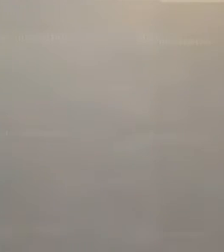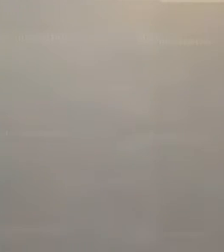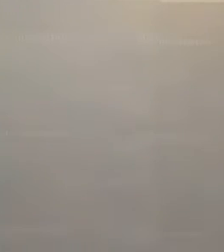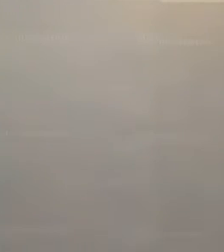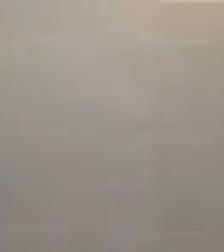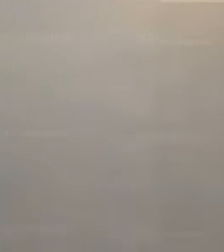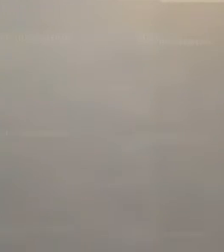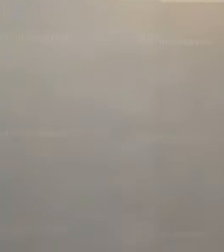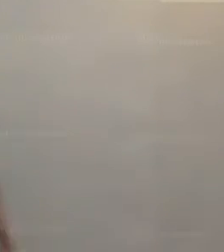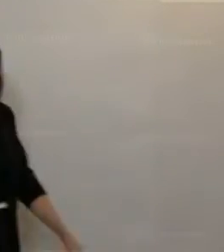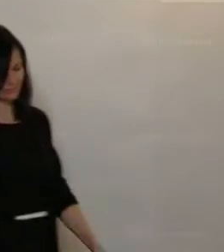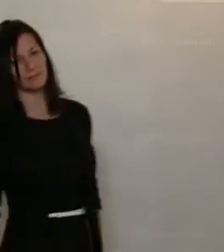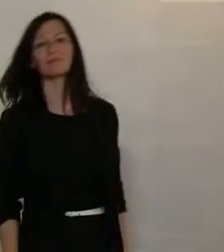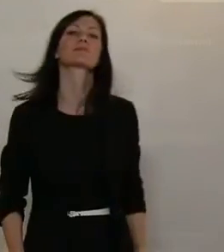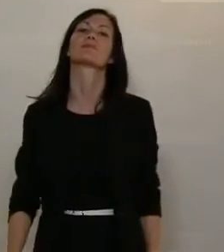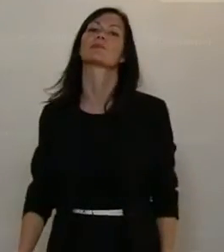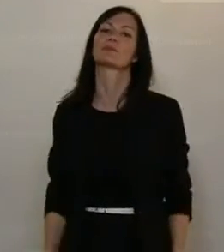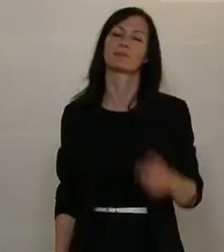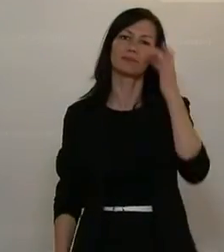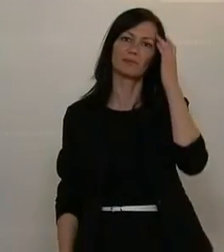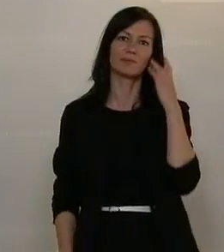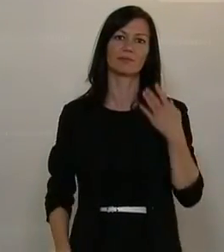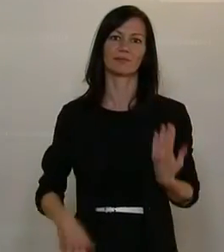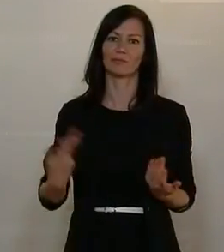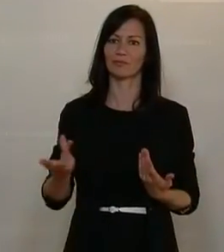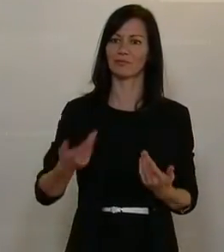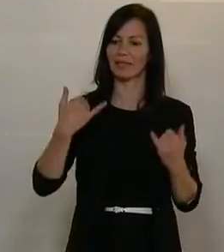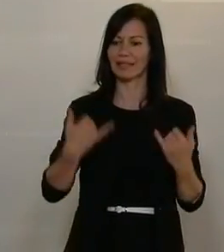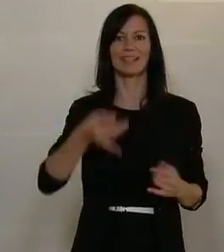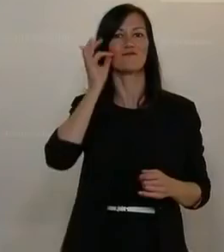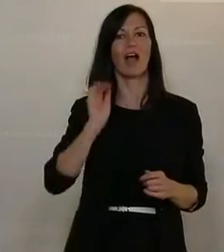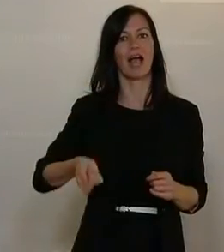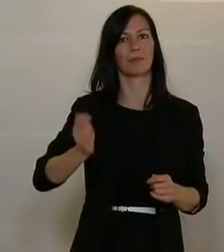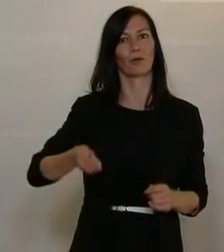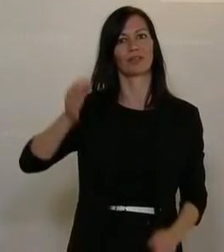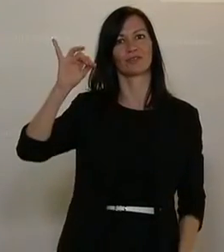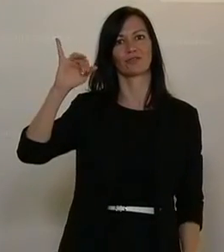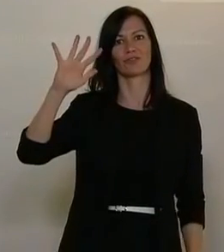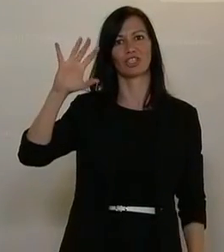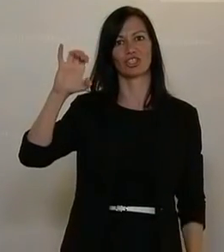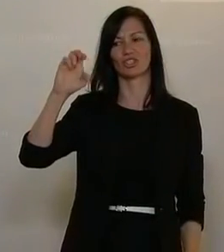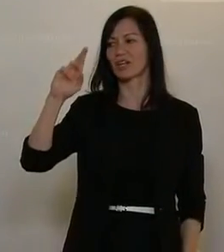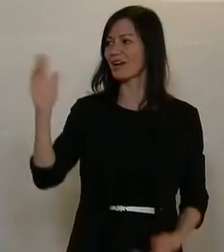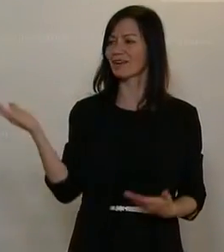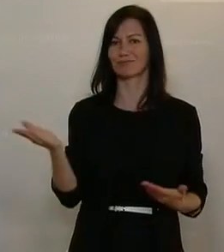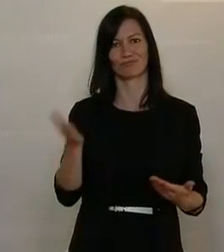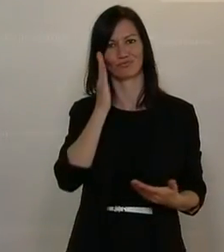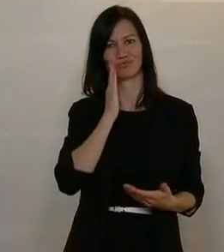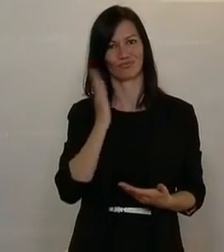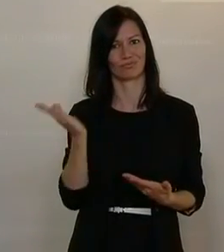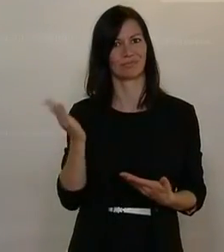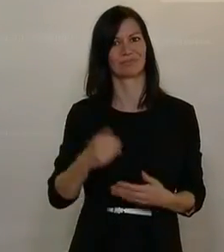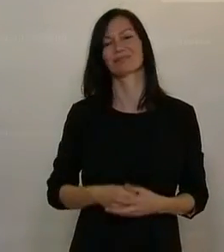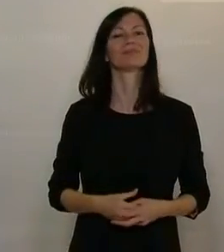SPÖ, Christian Drobitz. Dieser neu zu schaffende Schirm soll alle Bereiche abdecken, betont er Zinsenspäßen und Gebühren sollten während